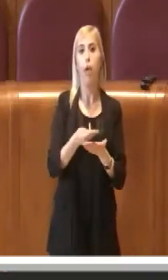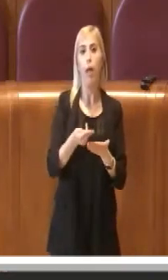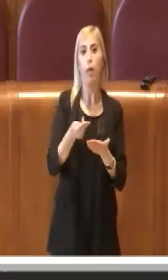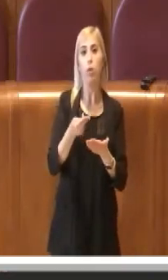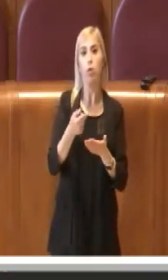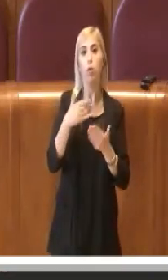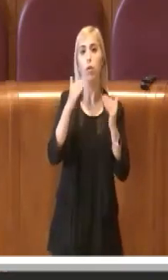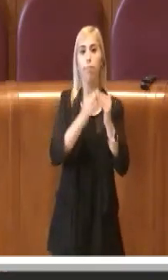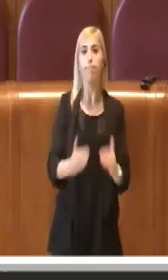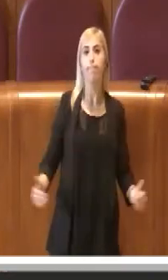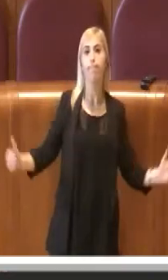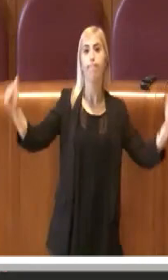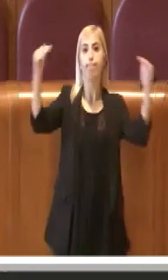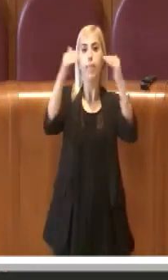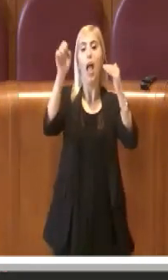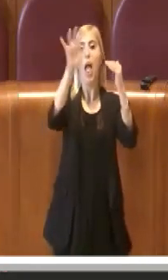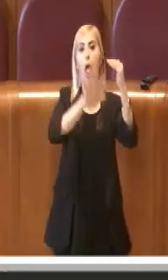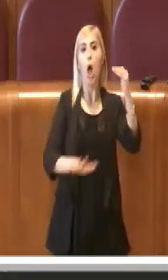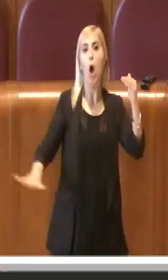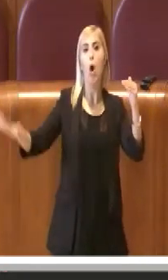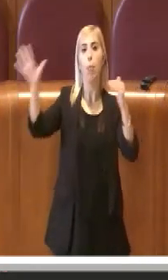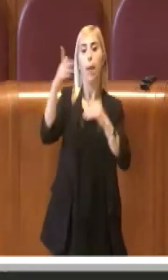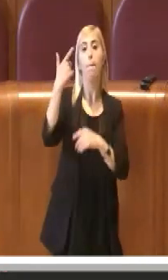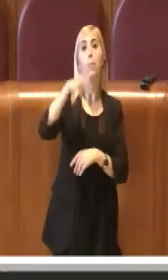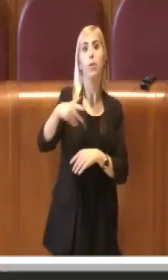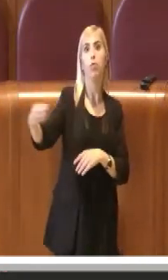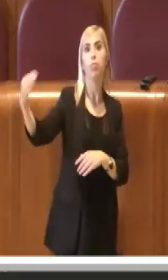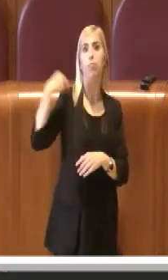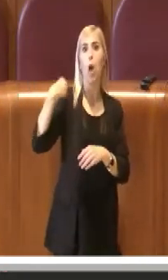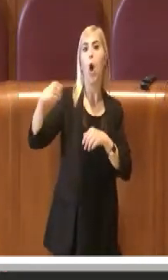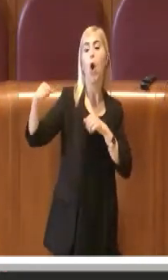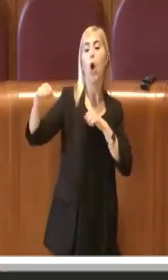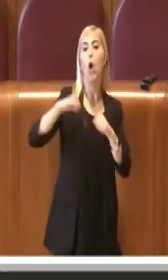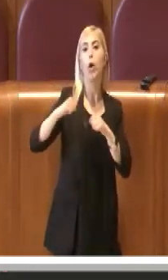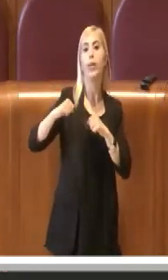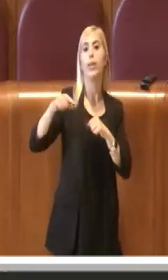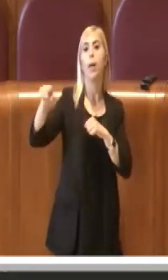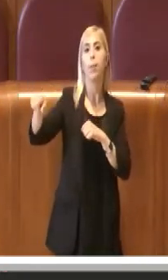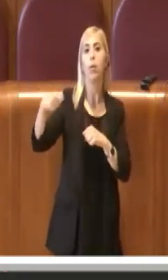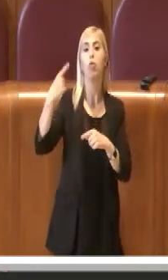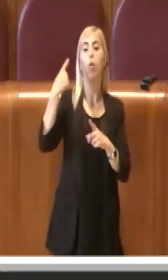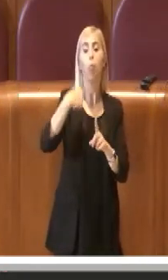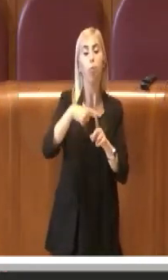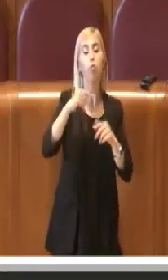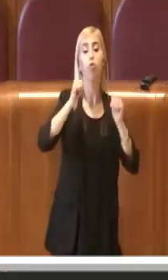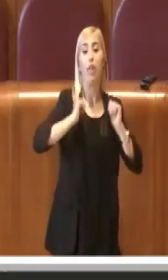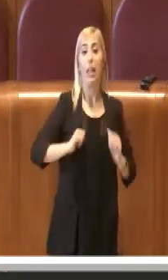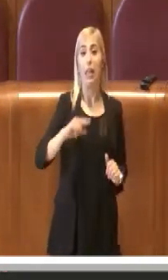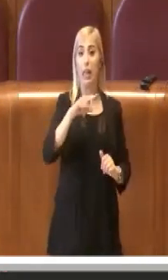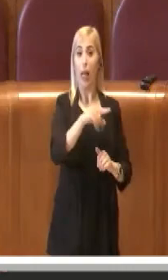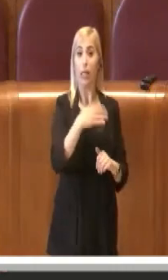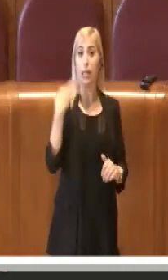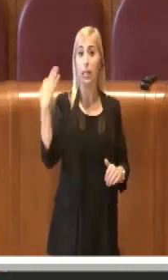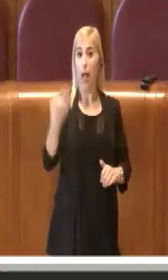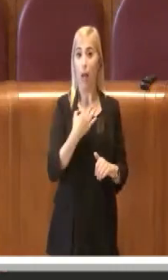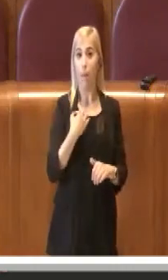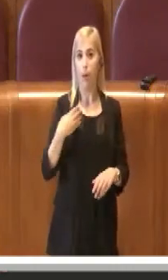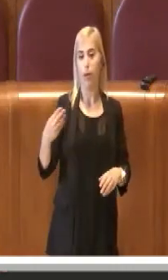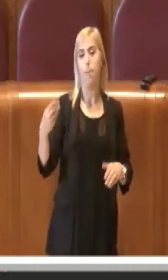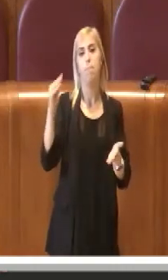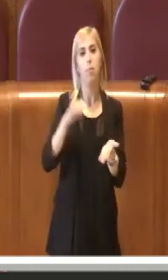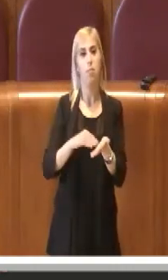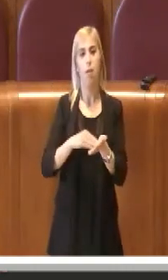livello europeo, come ci è stato richiesto dal coordinamento, dalla cittadinanza che è sempre stata